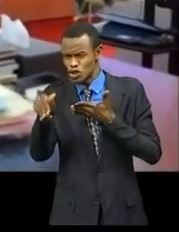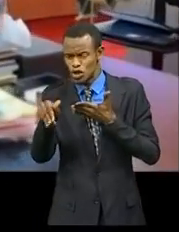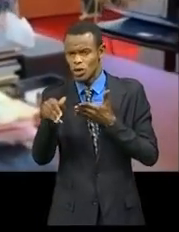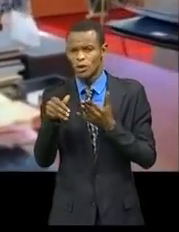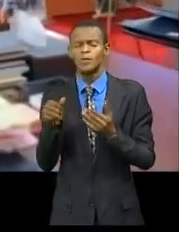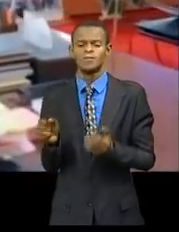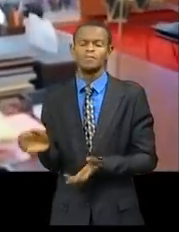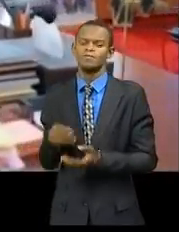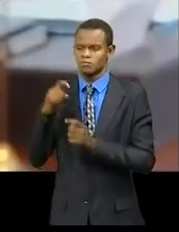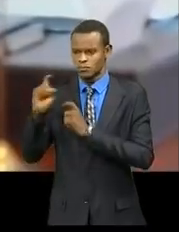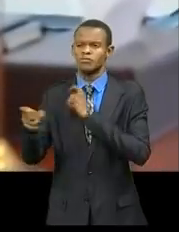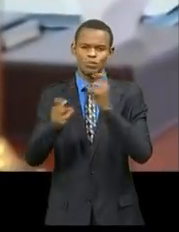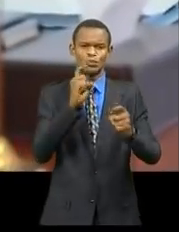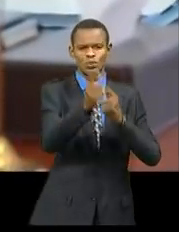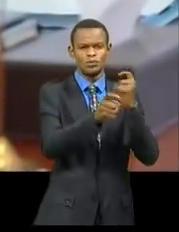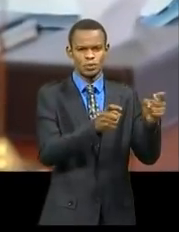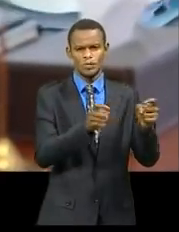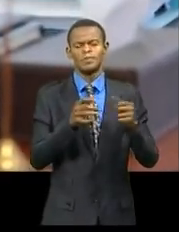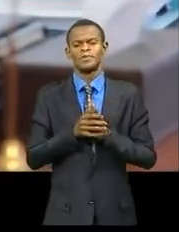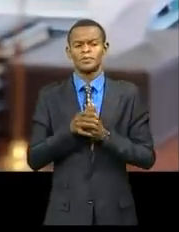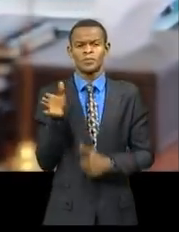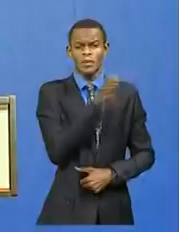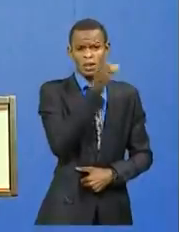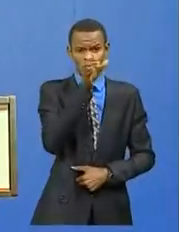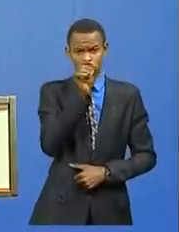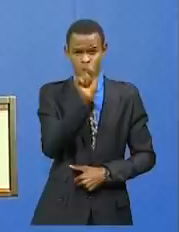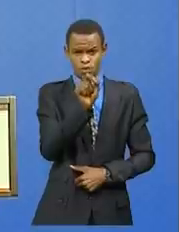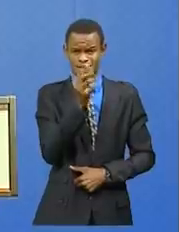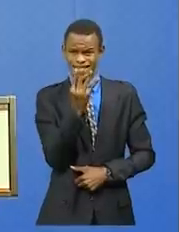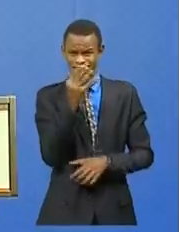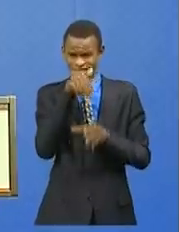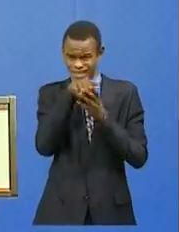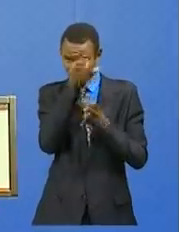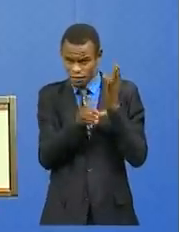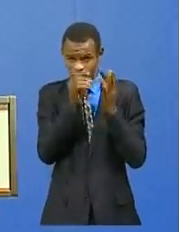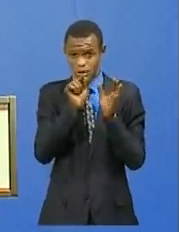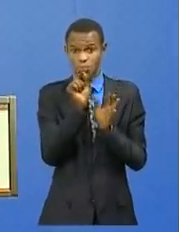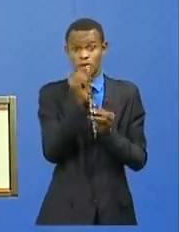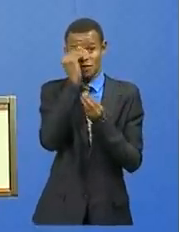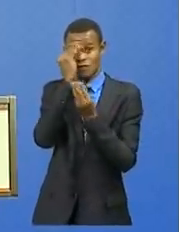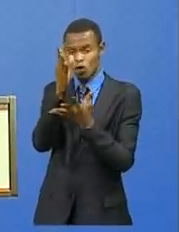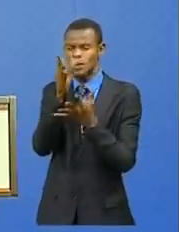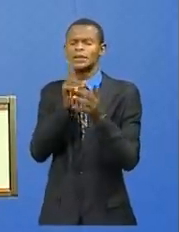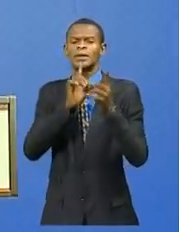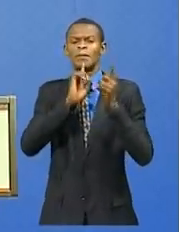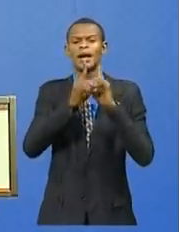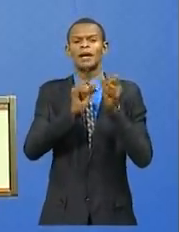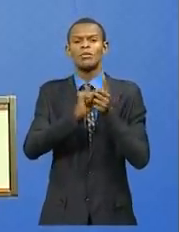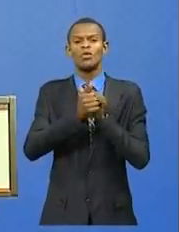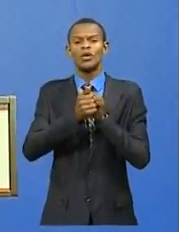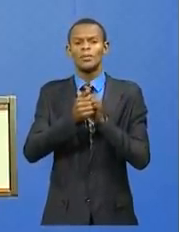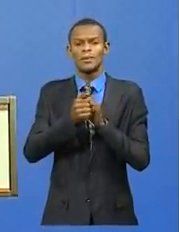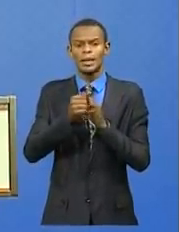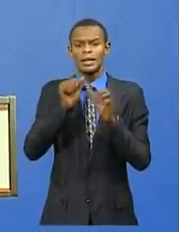Le point 4 au chapitre de points d'information concernait le décès de l'étudiant congolais en Inde.